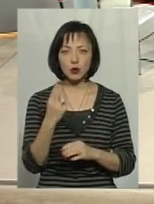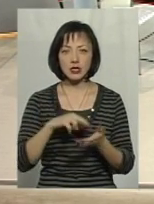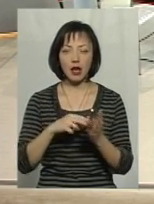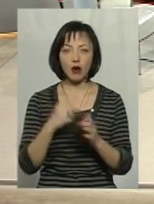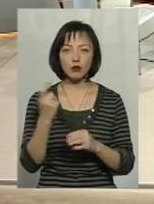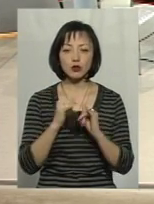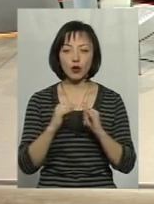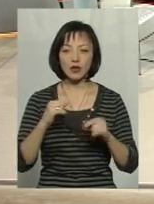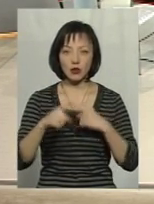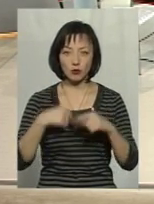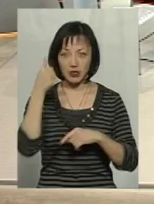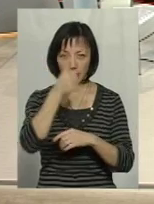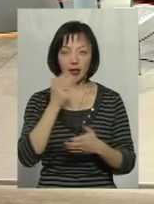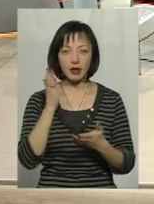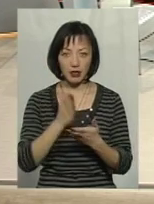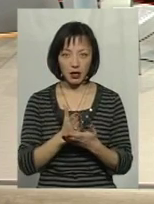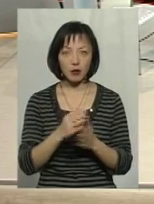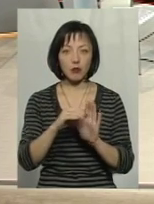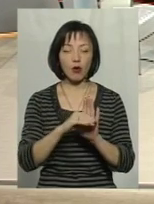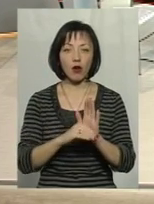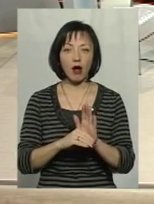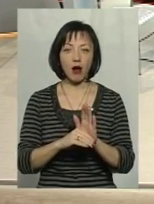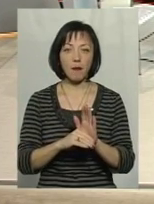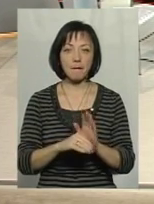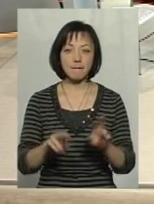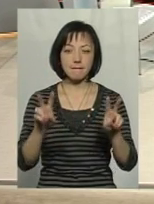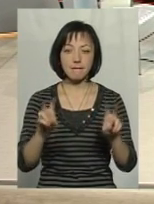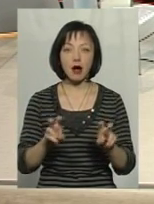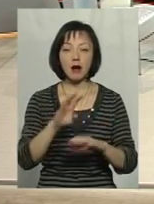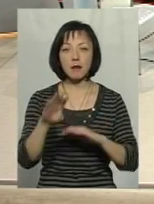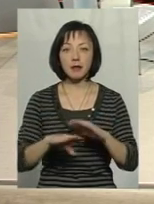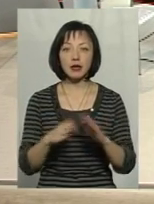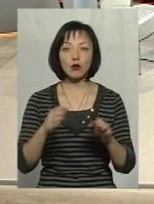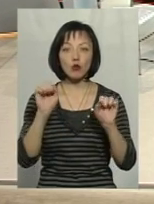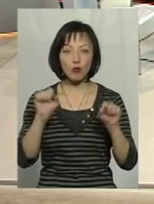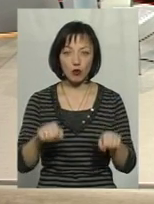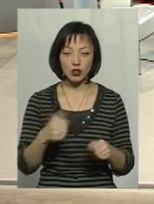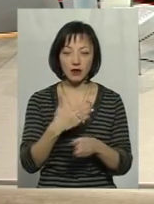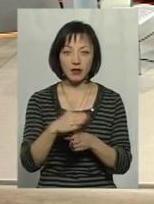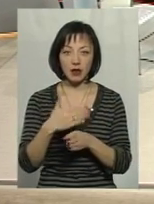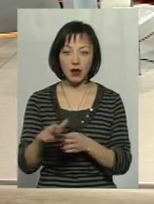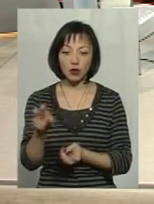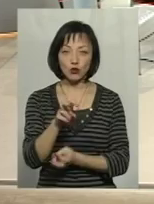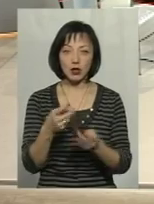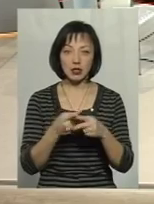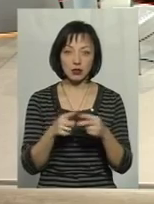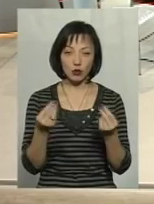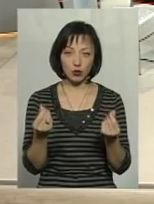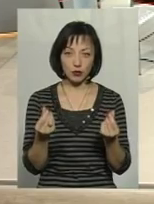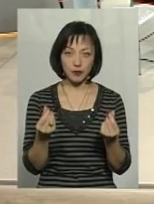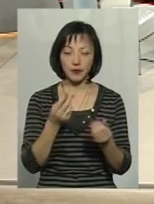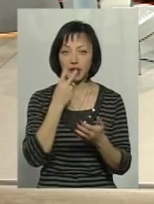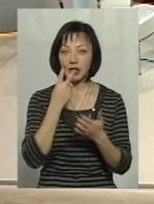розвитку на наступний рік є, принаймні, програма, під яку можна було вже далі виділяти, шукати ті кожни? Пані Аню,